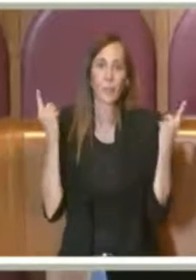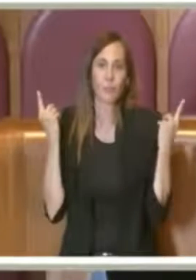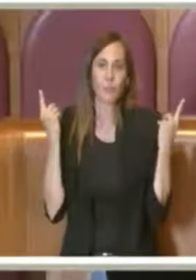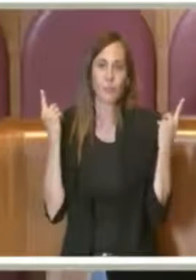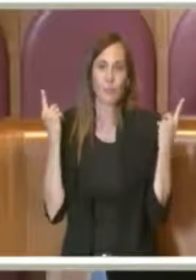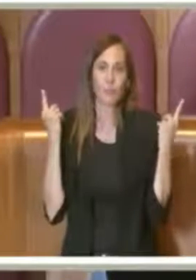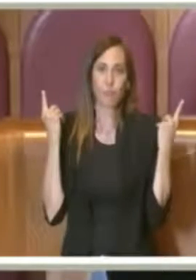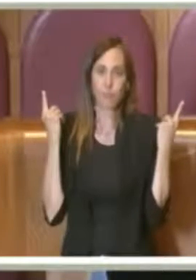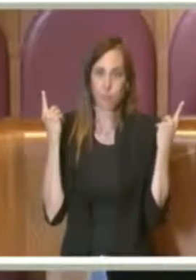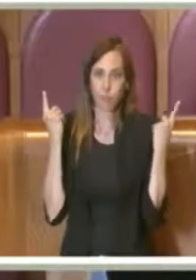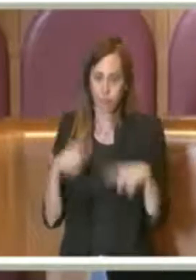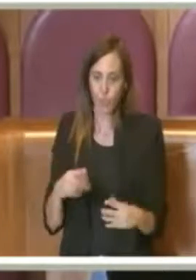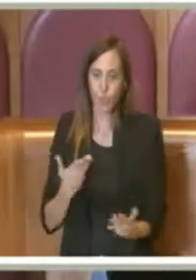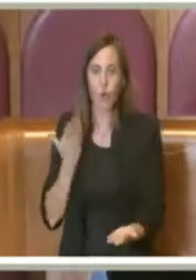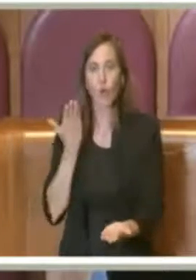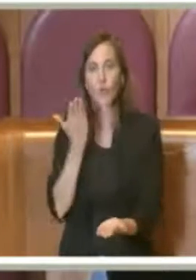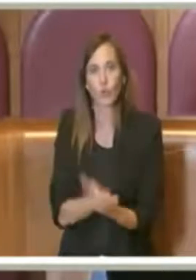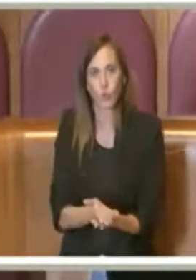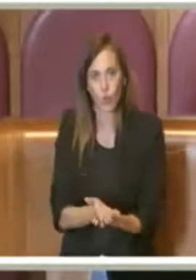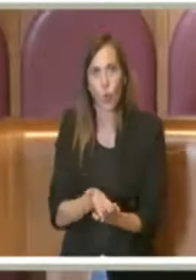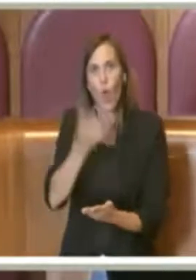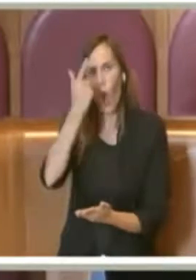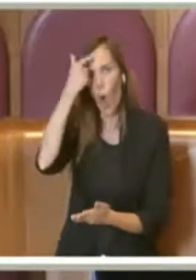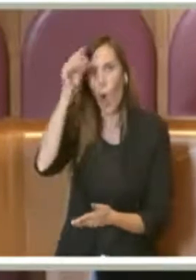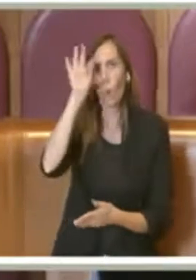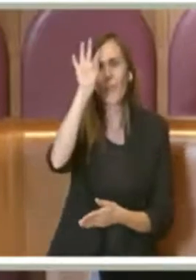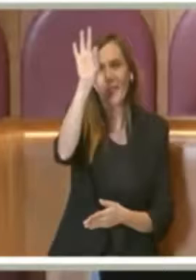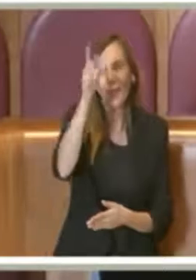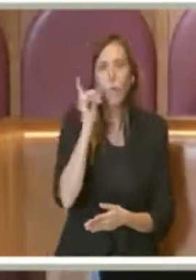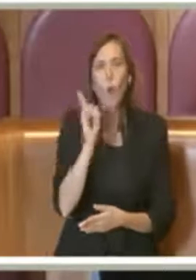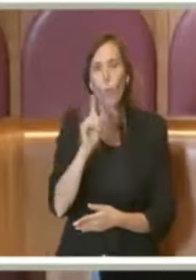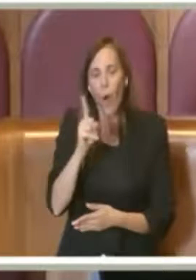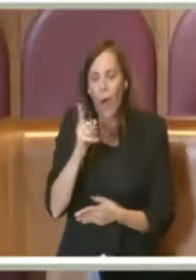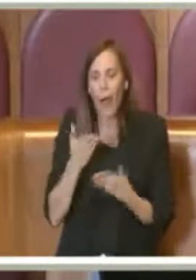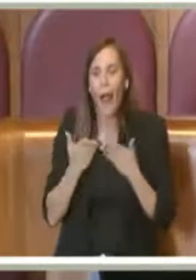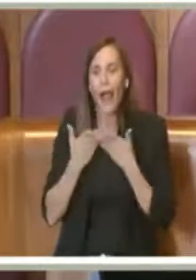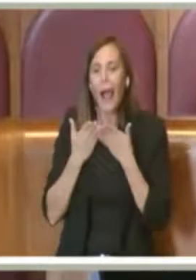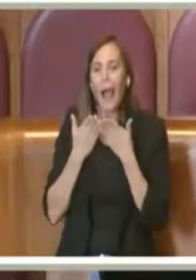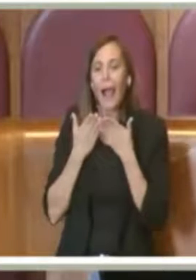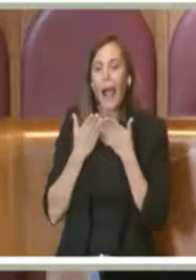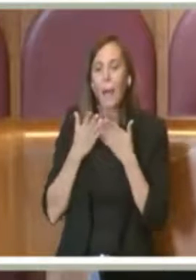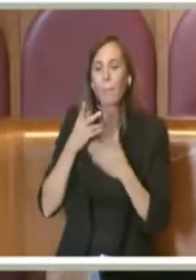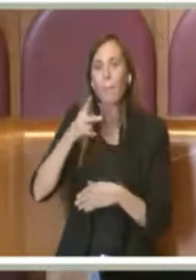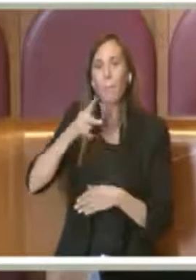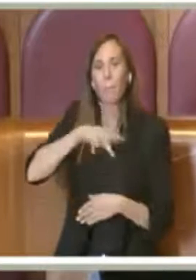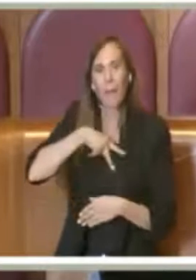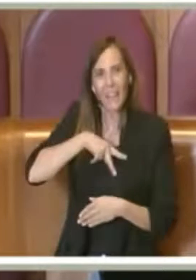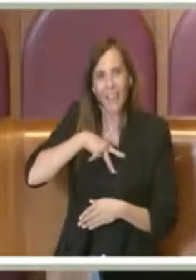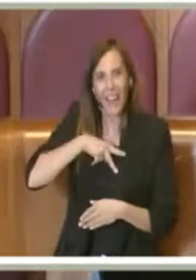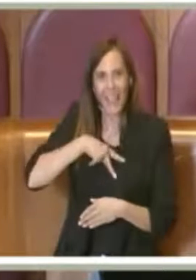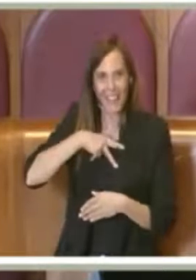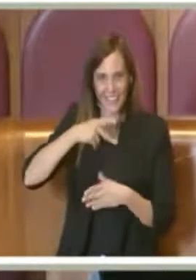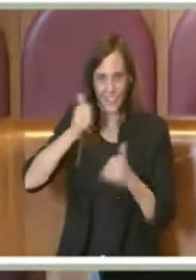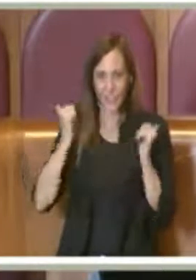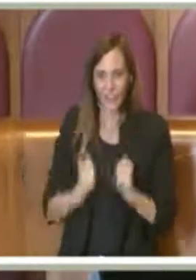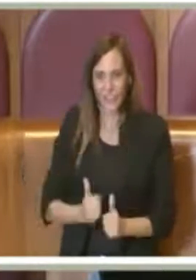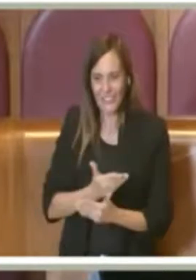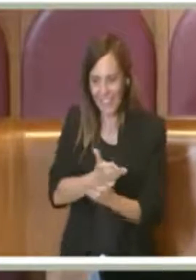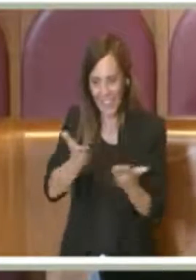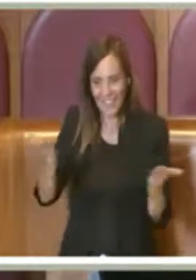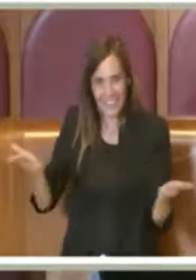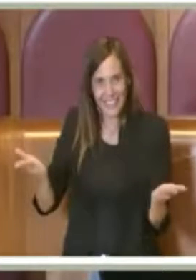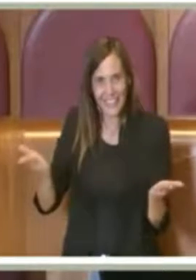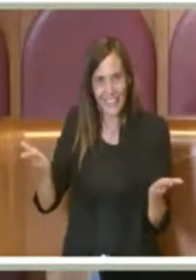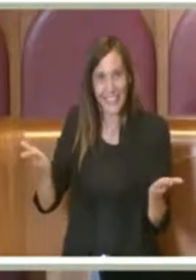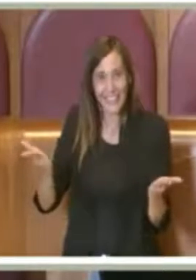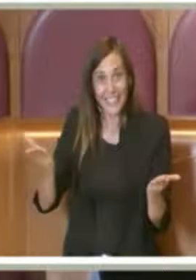Questa mozione va nella direzione di aiutare i privati cittadini, quindi non